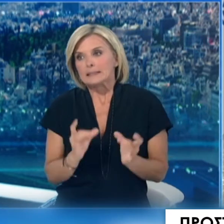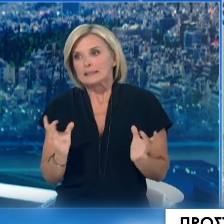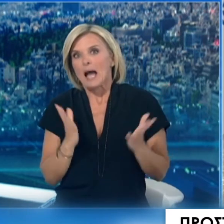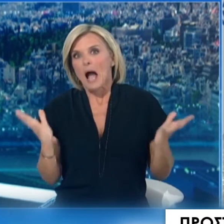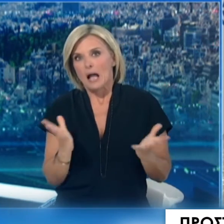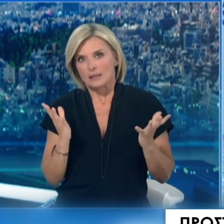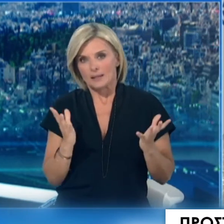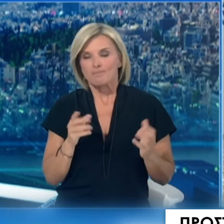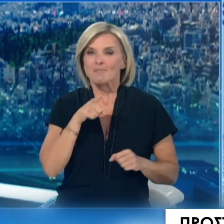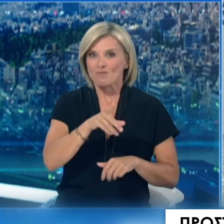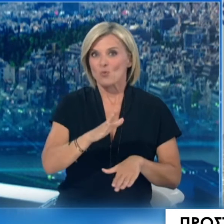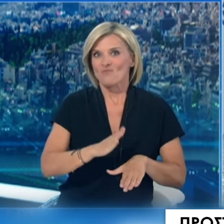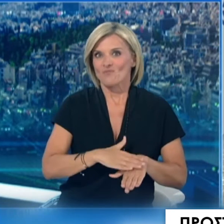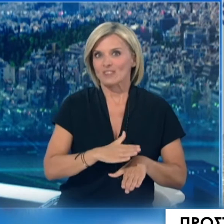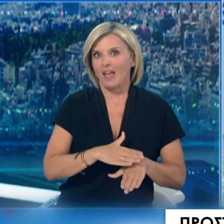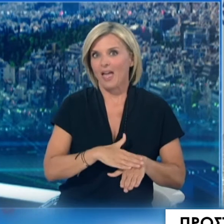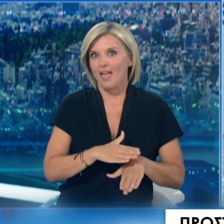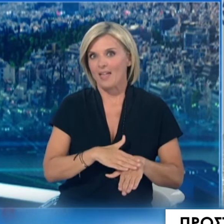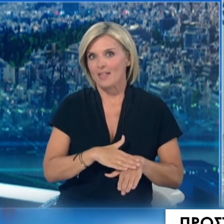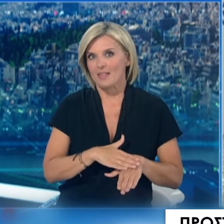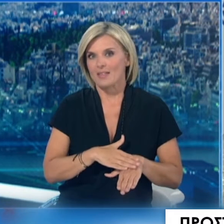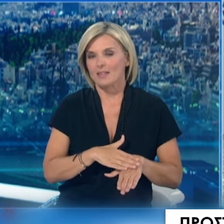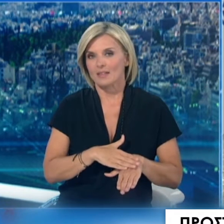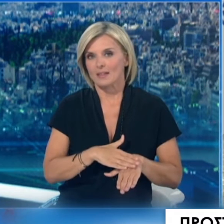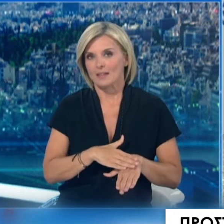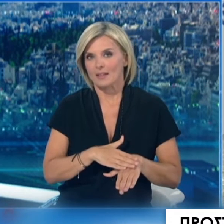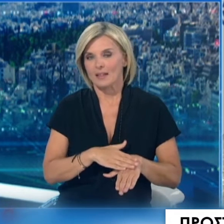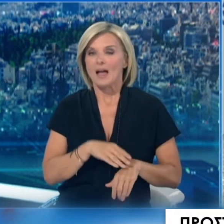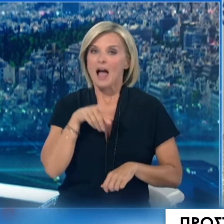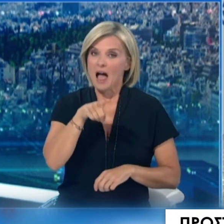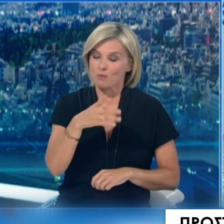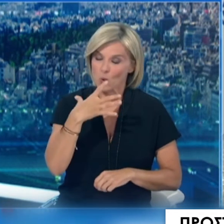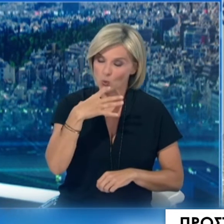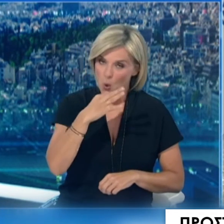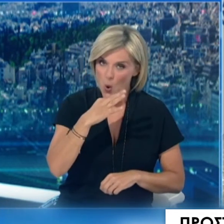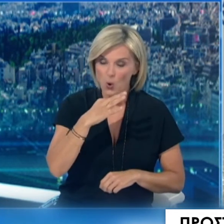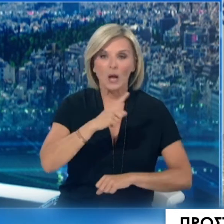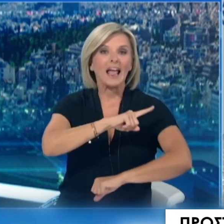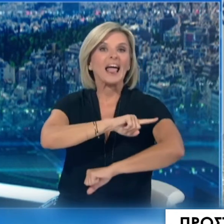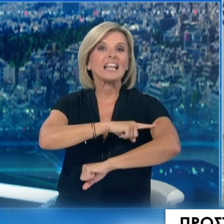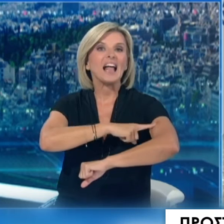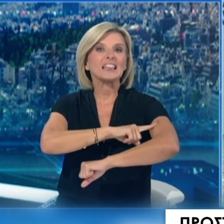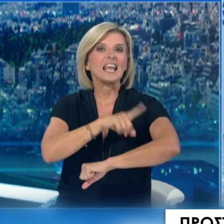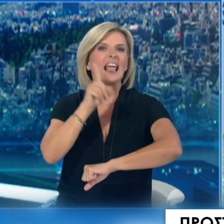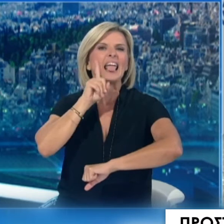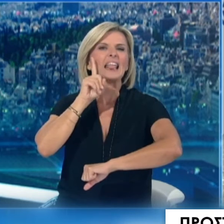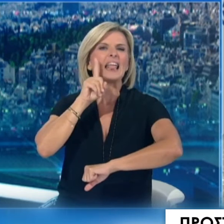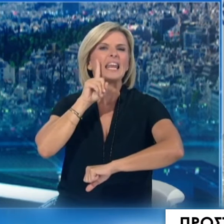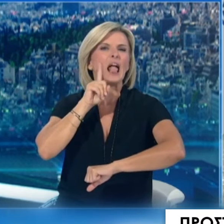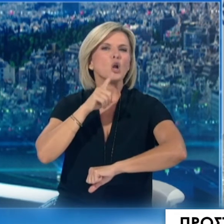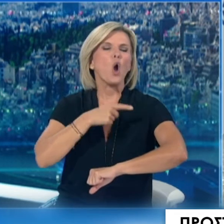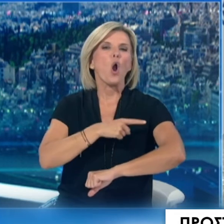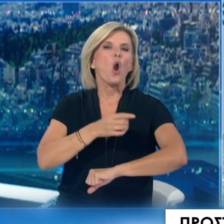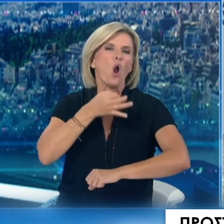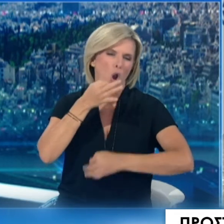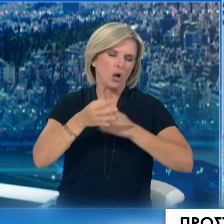ίσως και ο κλάδος των γυναικολόγων τολμώ να το πω αυτό έχει ένα